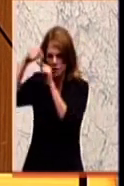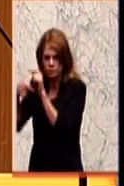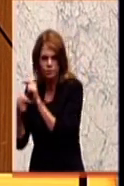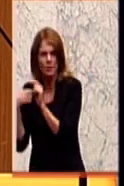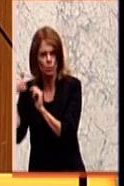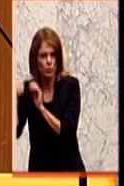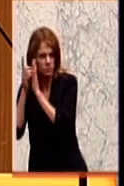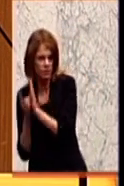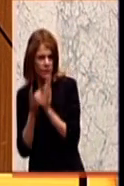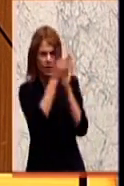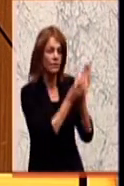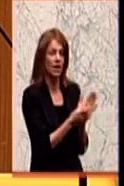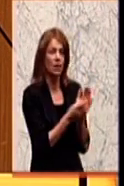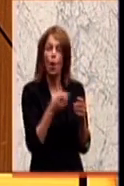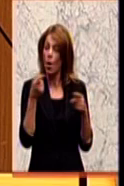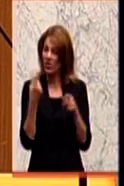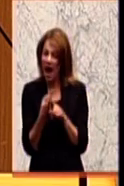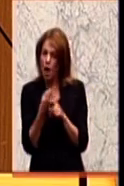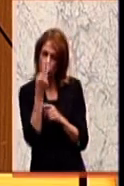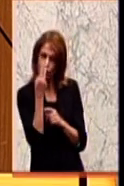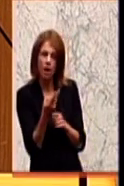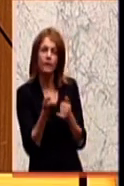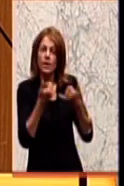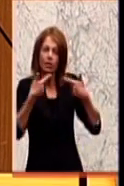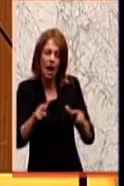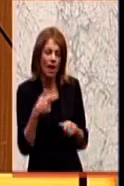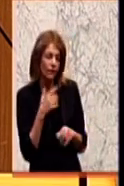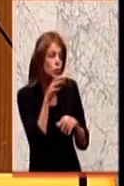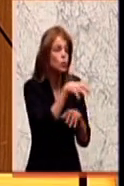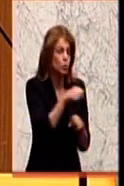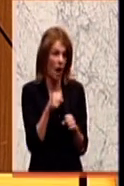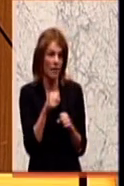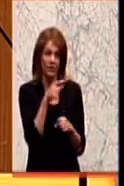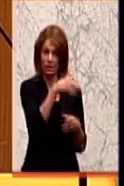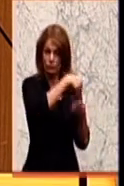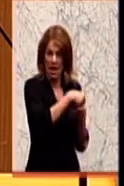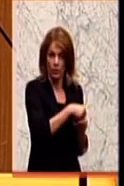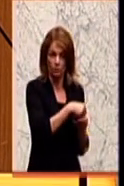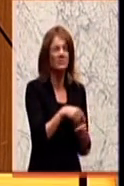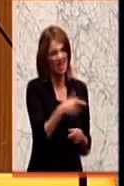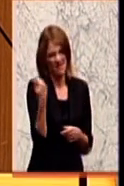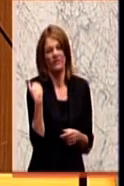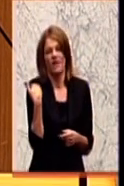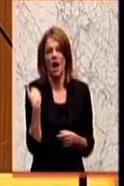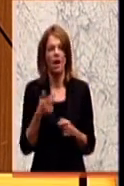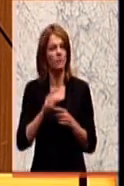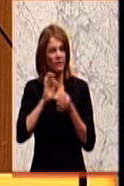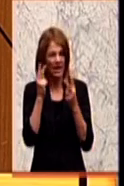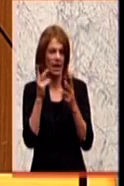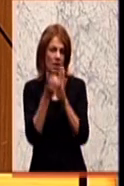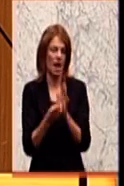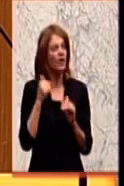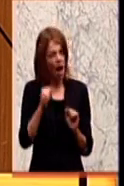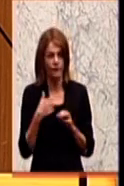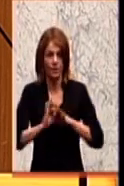Zugriffs auf gespeicherte Daten zu harmonisieren und zu präzisieren. Das wären zum Beispiel wichtige Punkte, weil ich glaube, da könnte man was verbessern. Aber ich